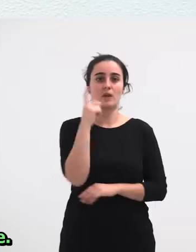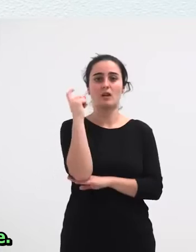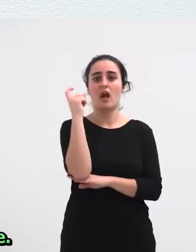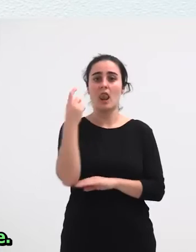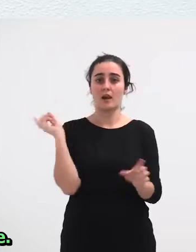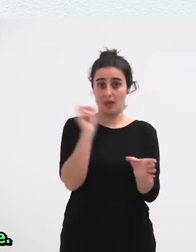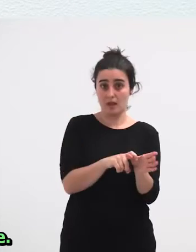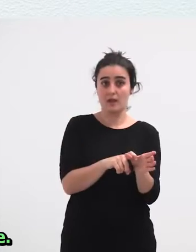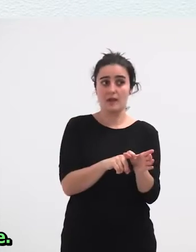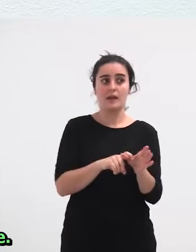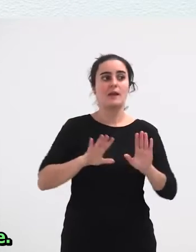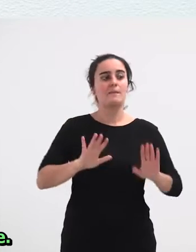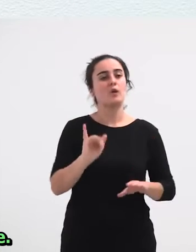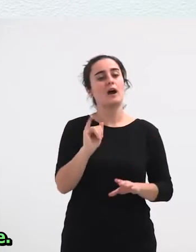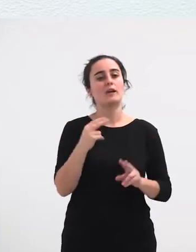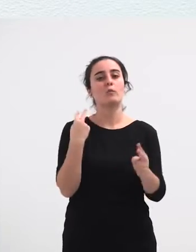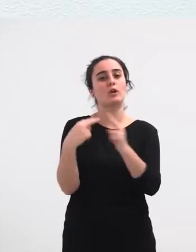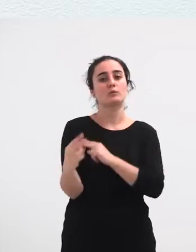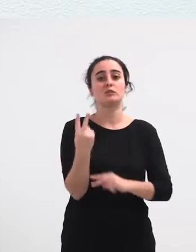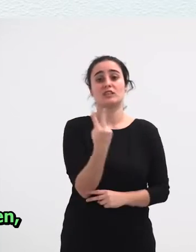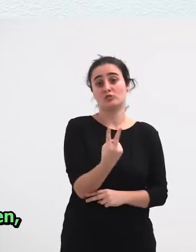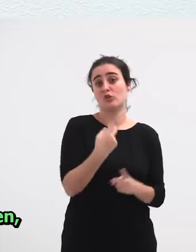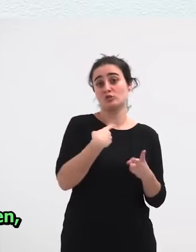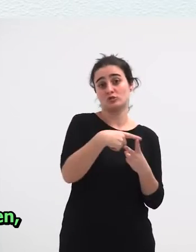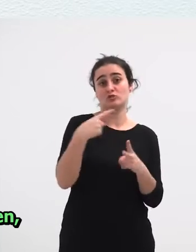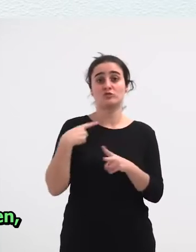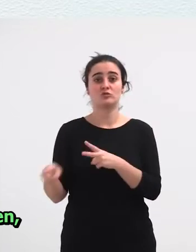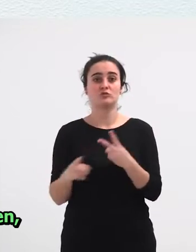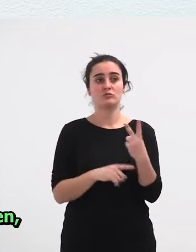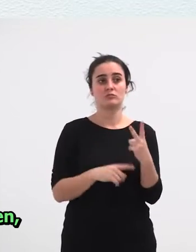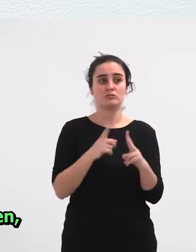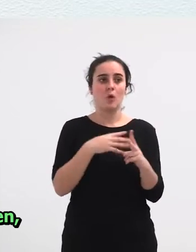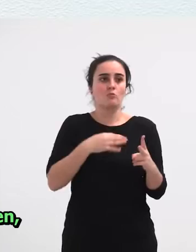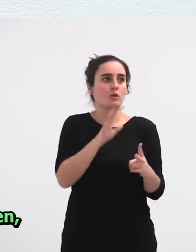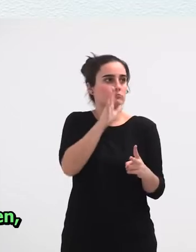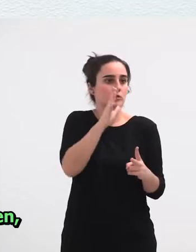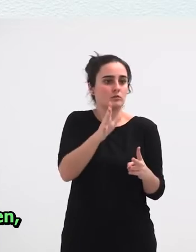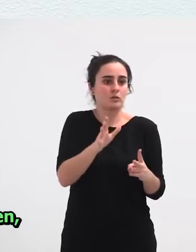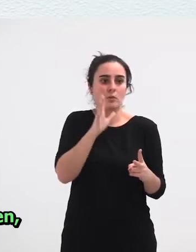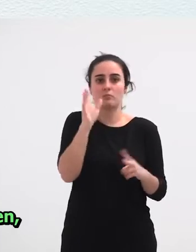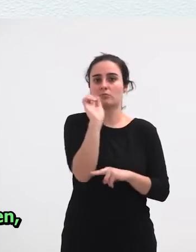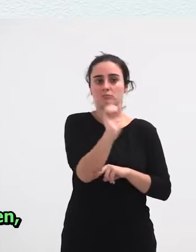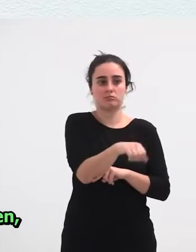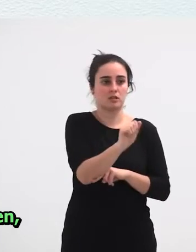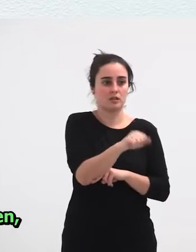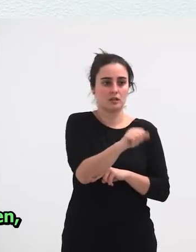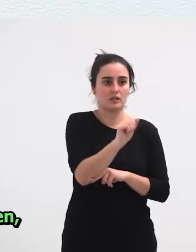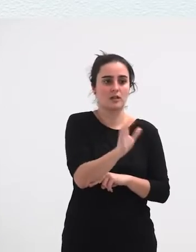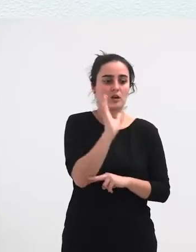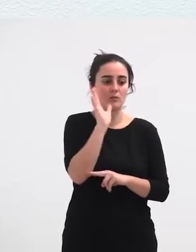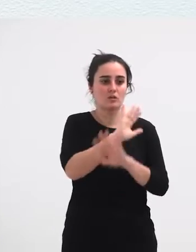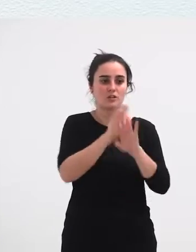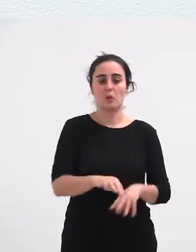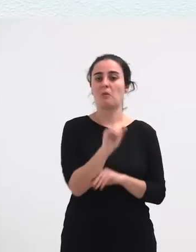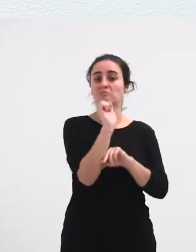Baina Bi Motatako Erantzun Arbituzte Eta Arbuliozkoak Iak Kasurik Erez Diet Egiten Iaintzater Erez Dituzte